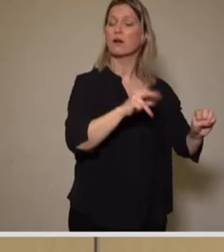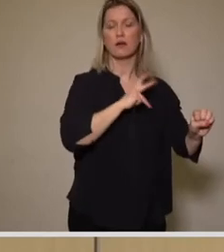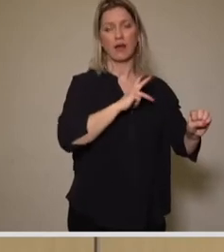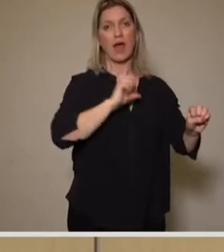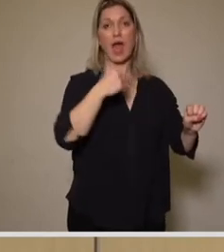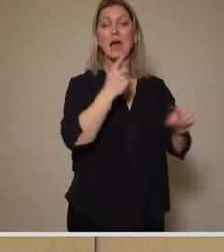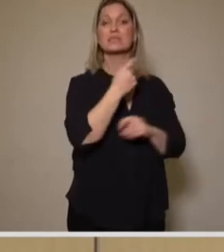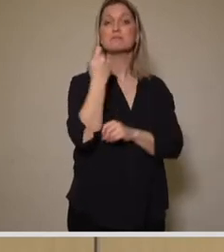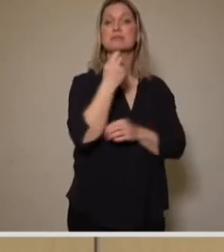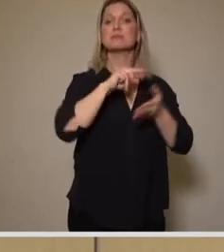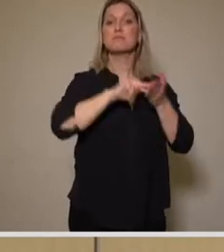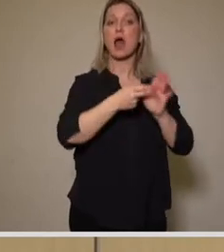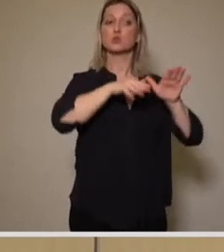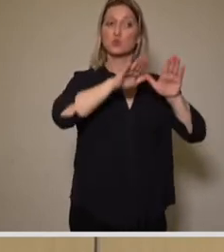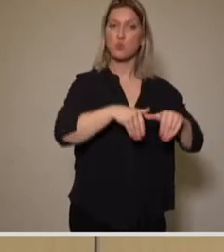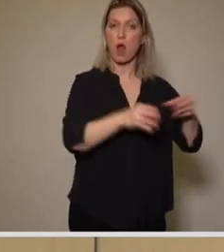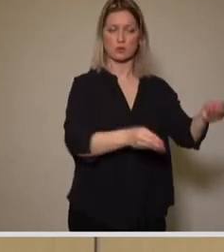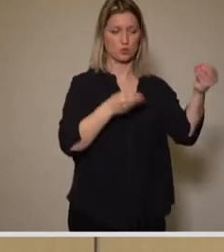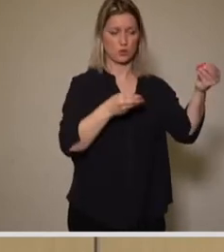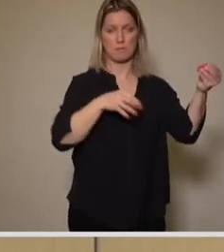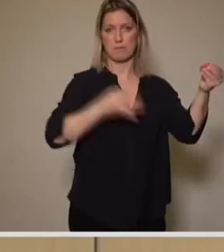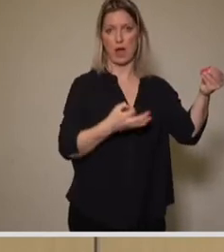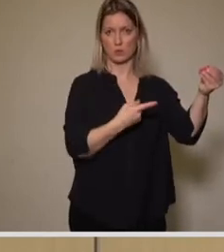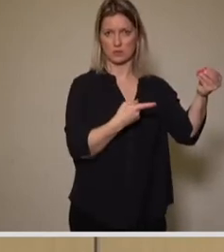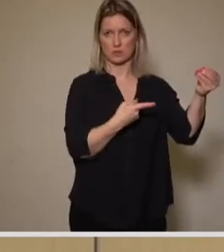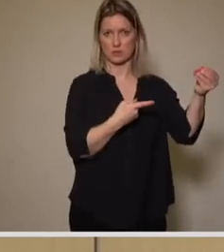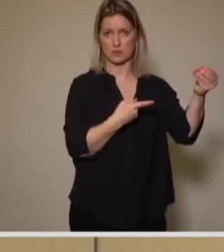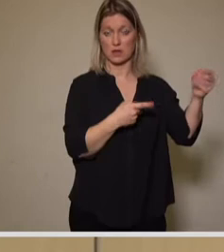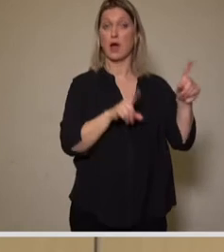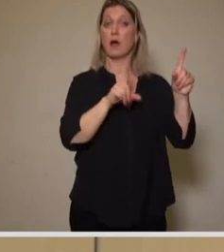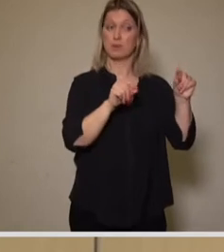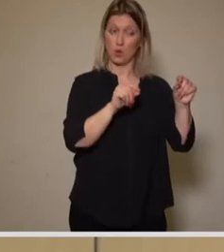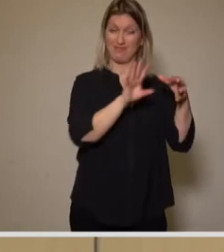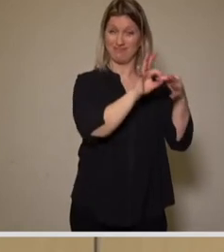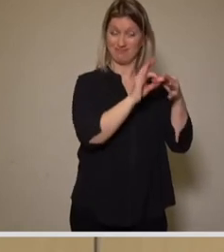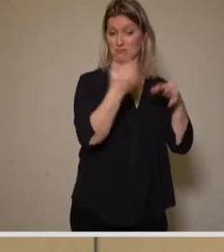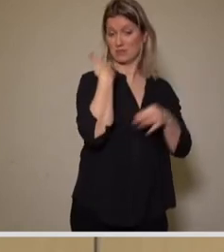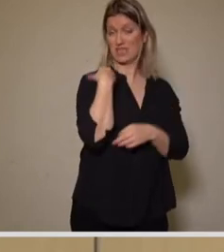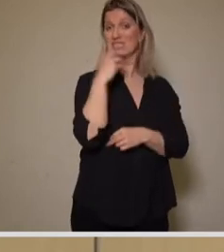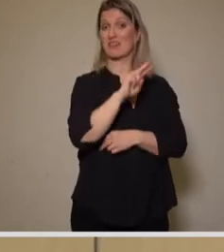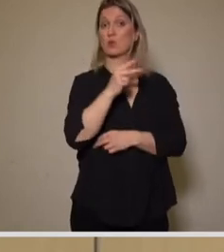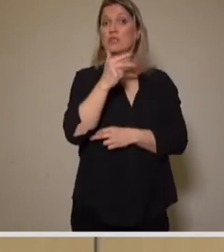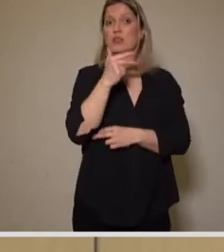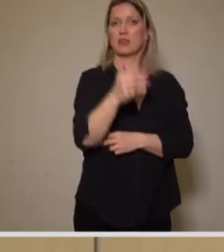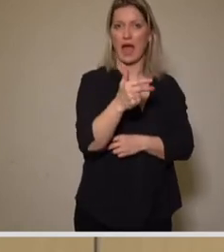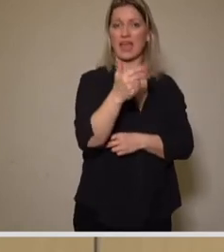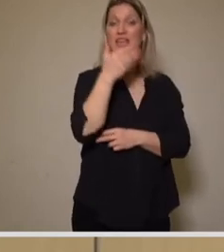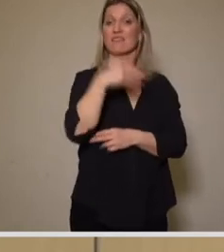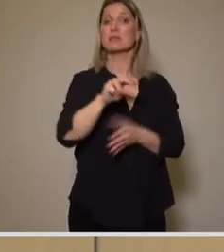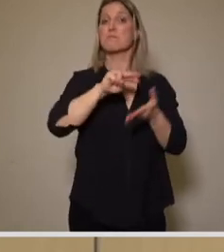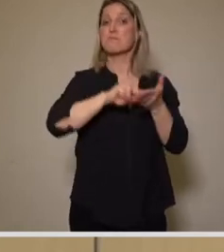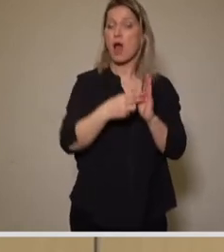-Zulassung erforderlich. Dazu hat das ja schon 2003 mal ein Planfeststellungsverfahren